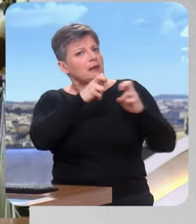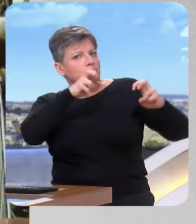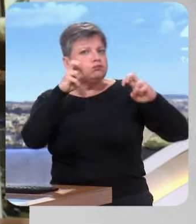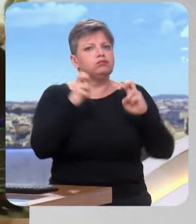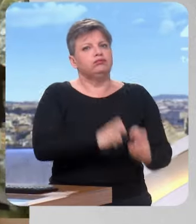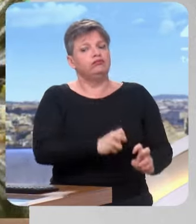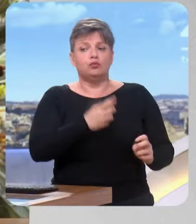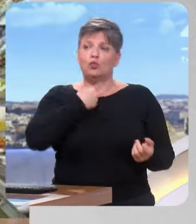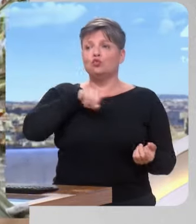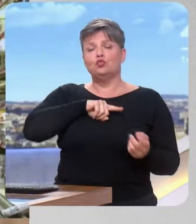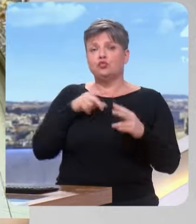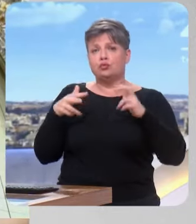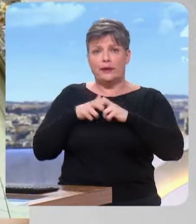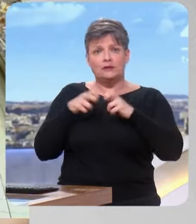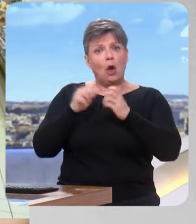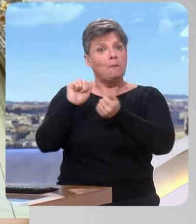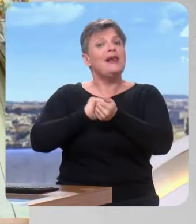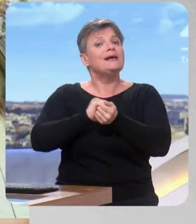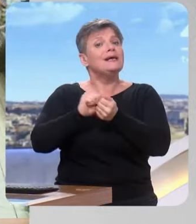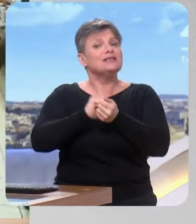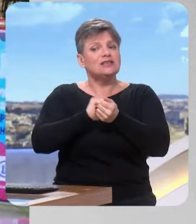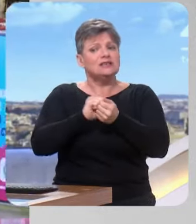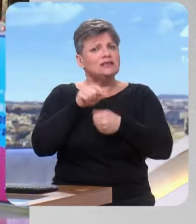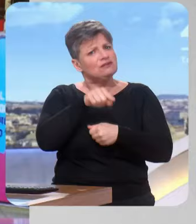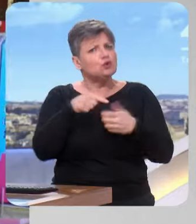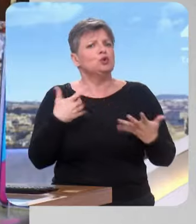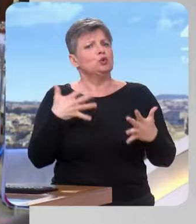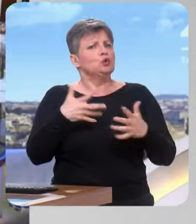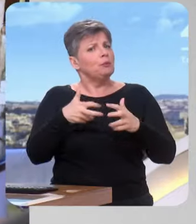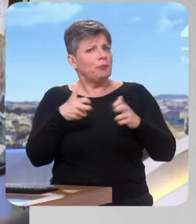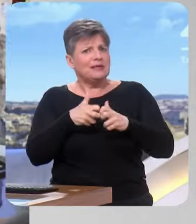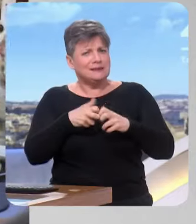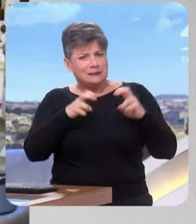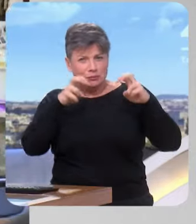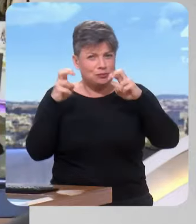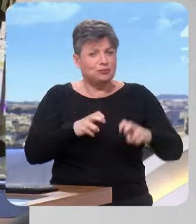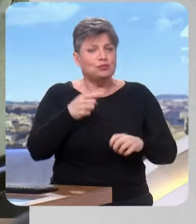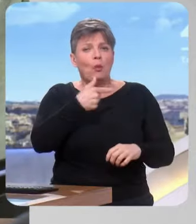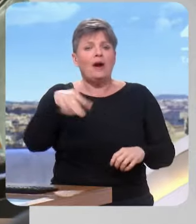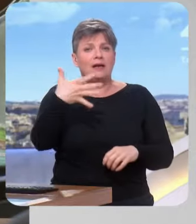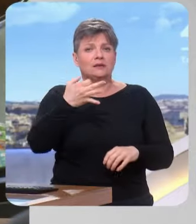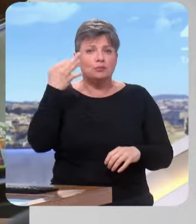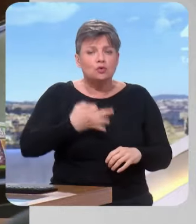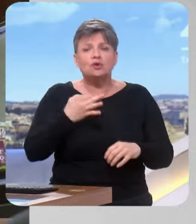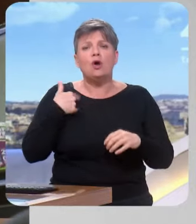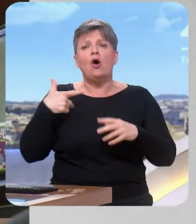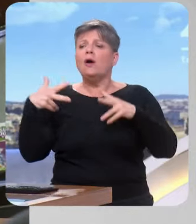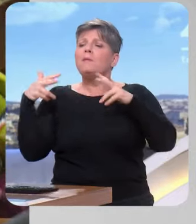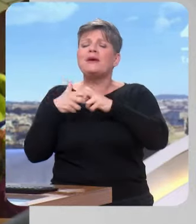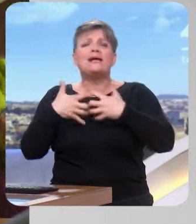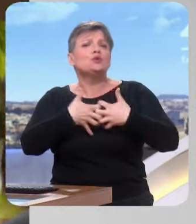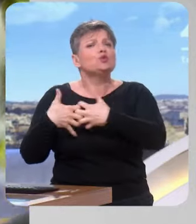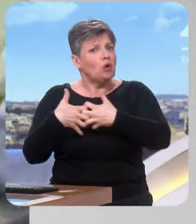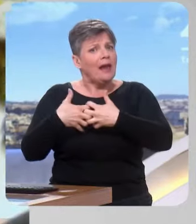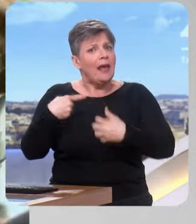combien ? Nous, a des exemples comme la lessive qui sont des produits impactants. Apta, c'est moins 15%. Les frites surgelées,'est moins 15% également.